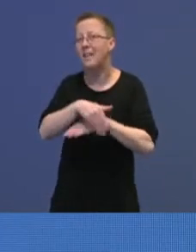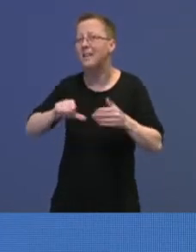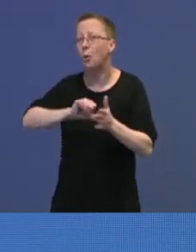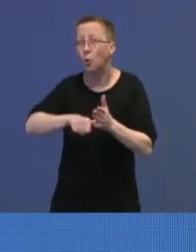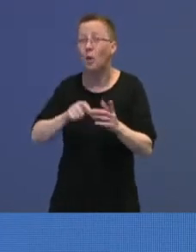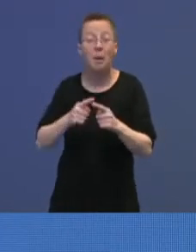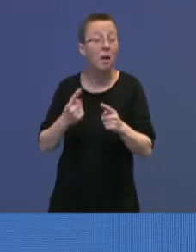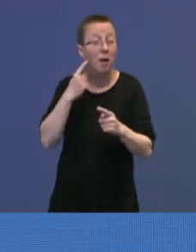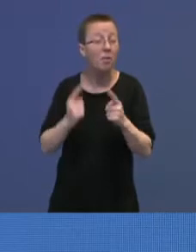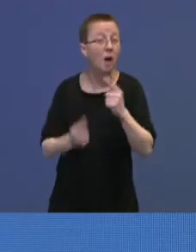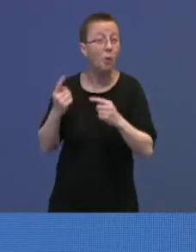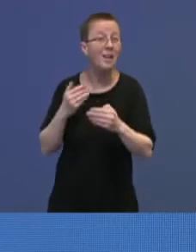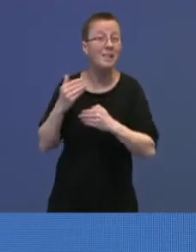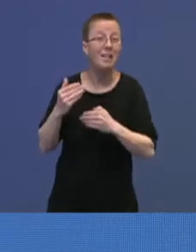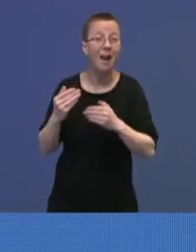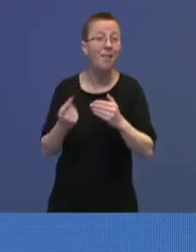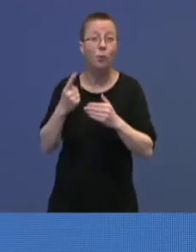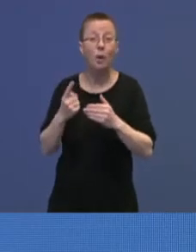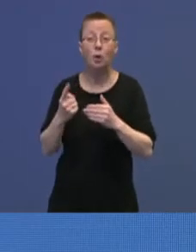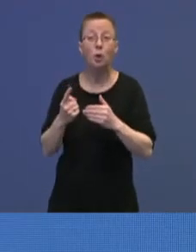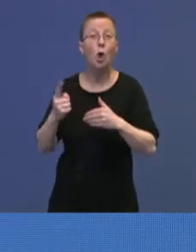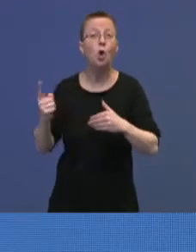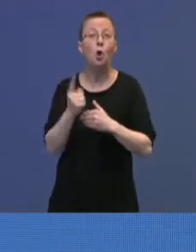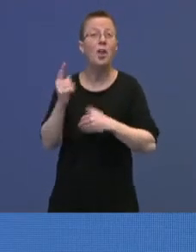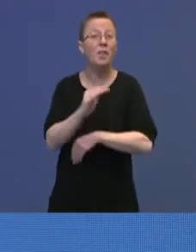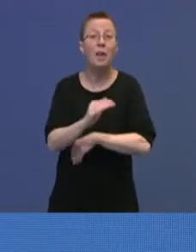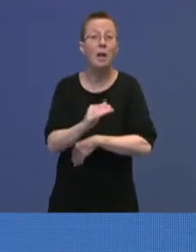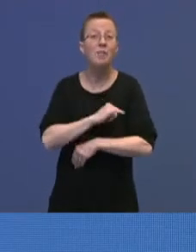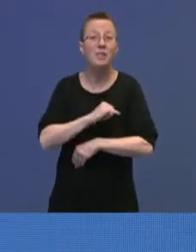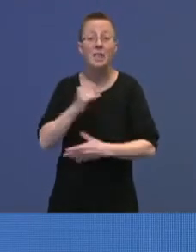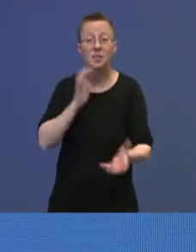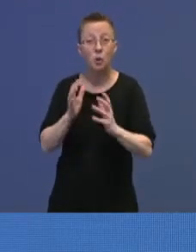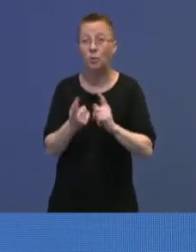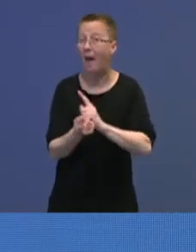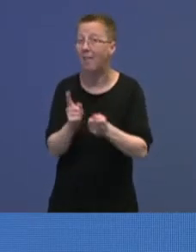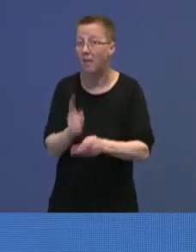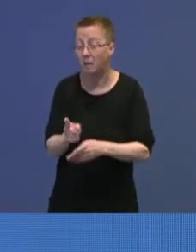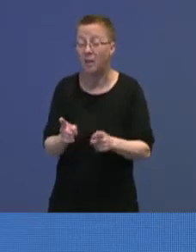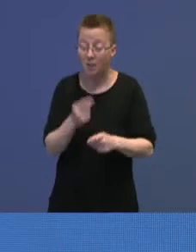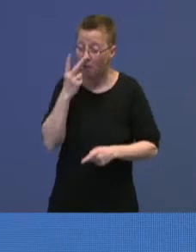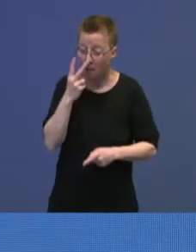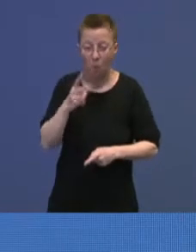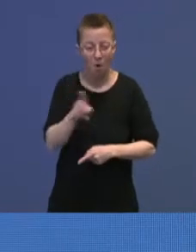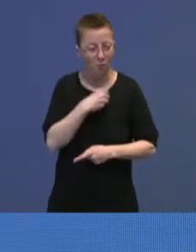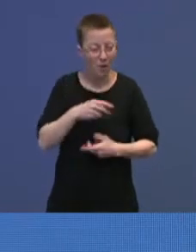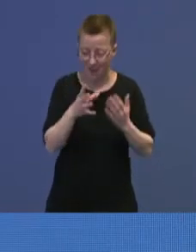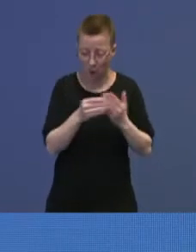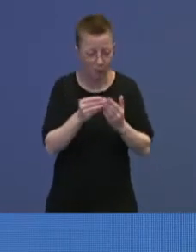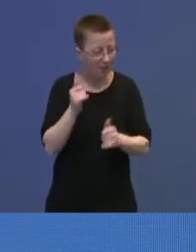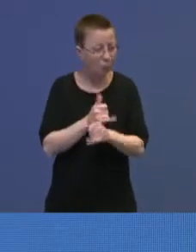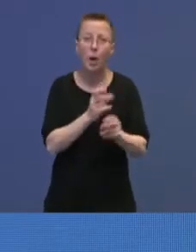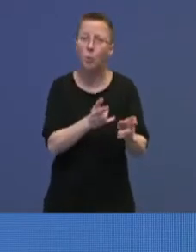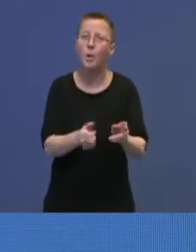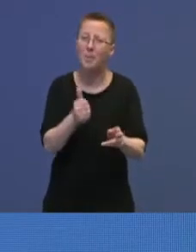aktuelt, og det kan også bli aktuelt på kort varsel hvis situasjonen endrer seg raskt. Vi må se på hvordan vi skal bruke de samlet ressursene vi har til rådighet, og også